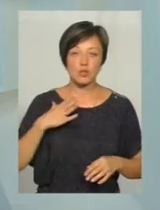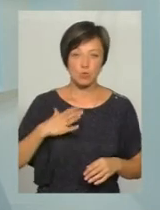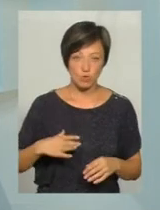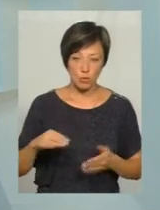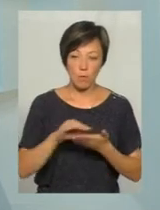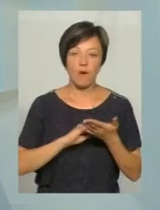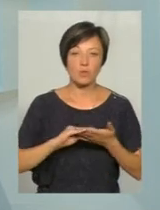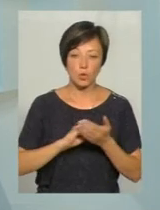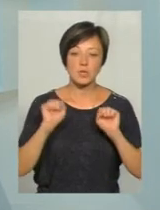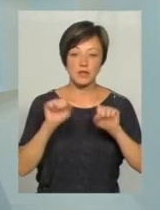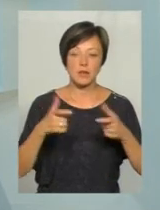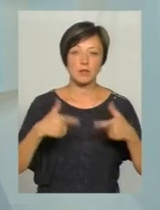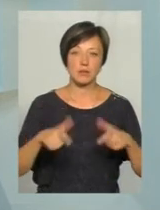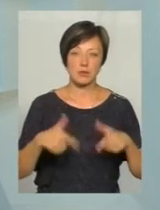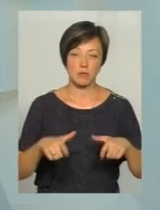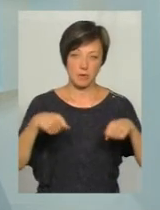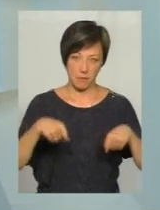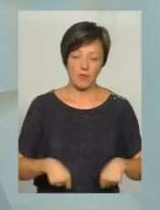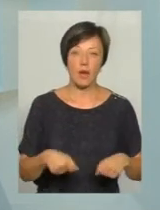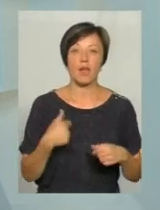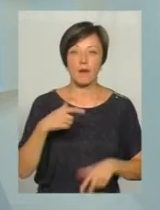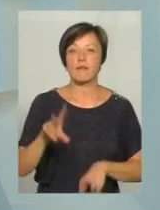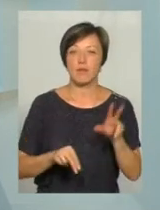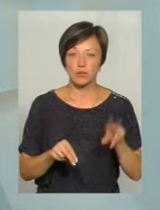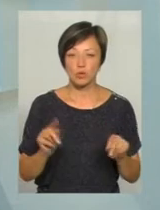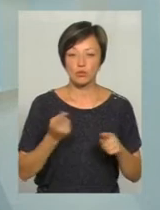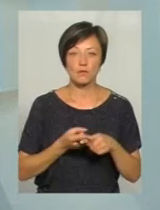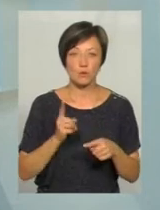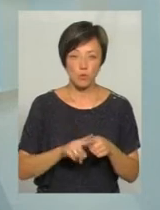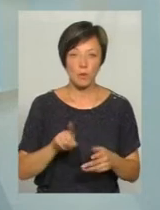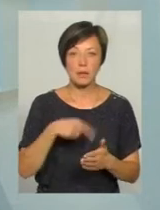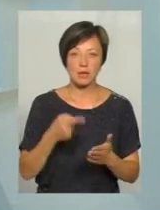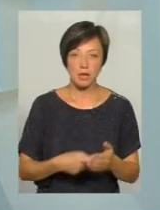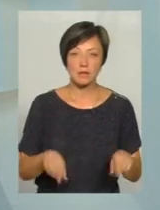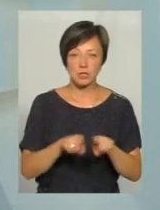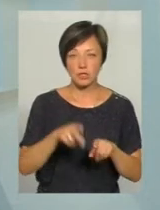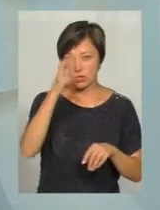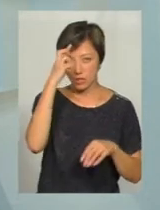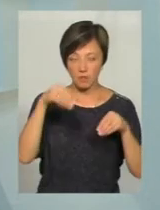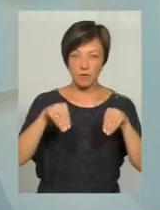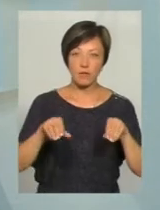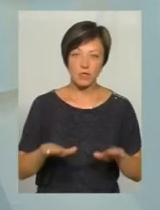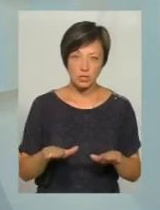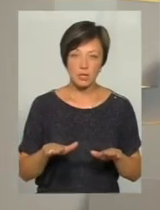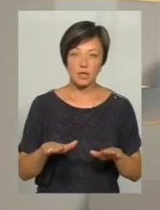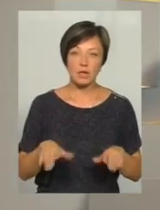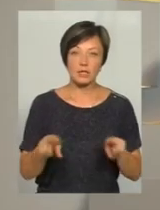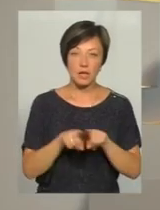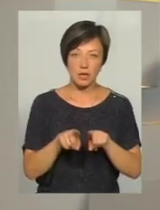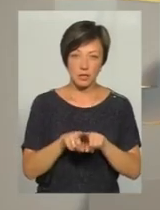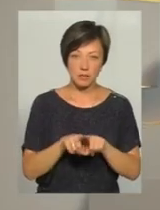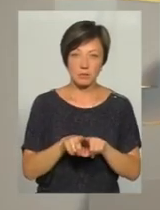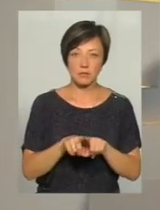ще раз здавати на права. Тому я рахую, що в цьому питанні все ж таки держава вирішила таким чином